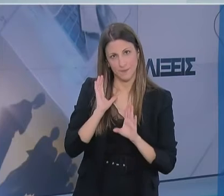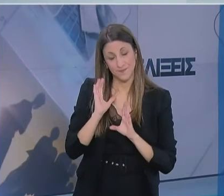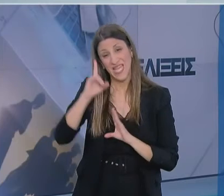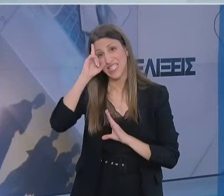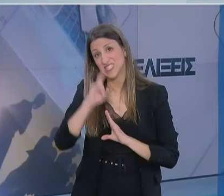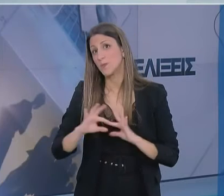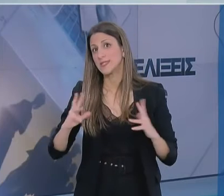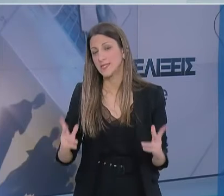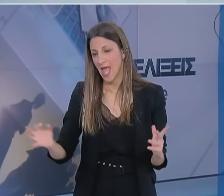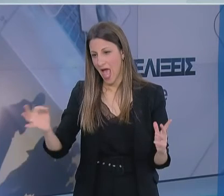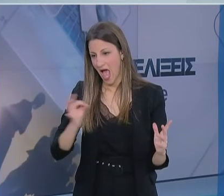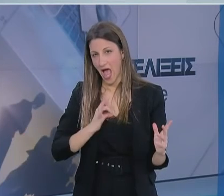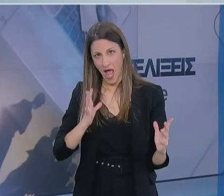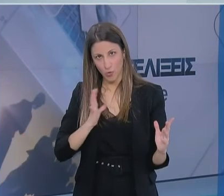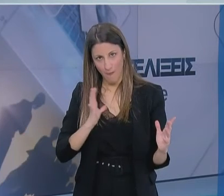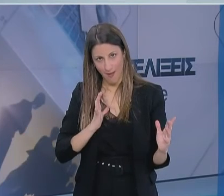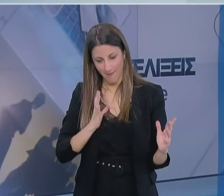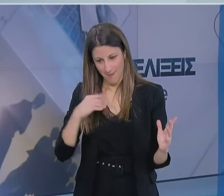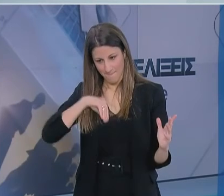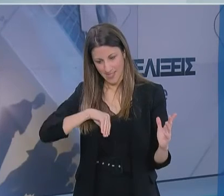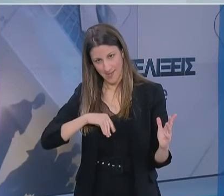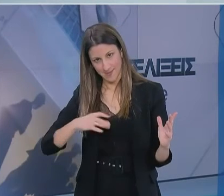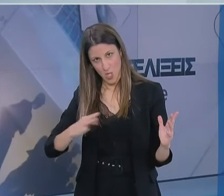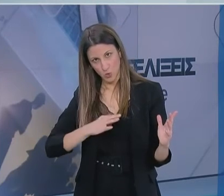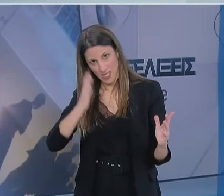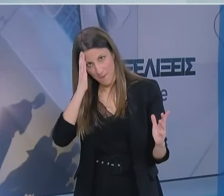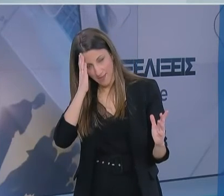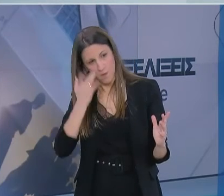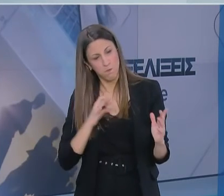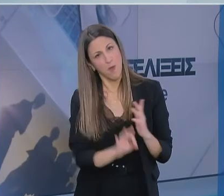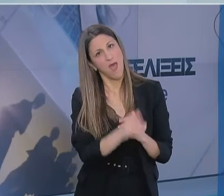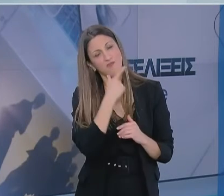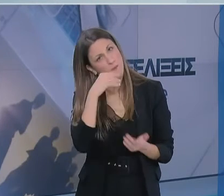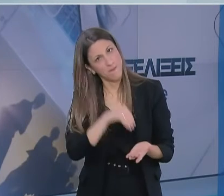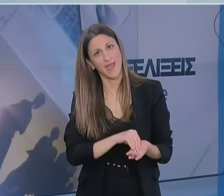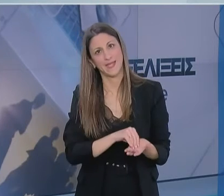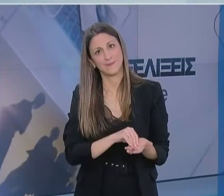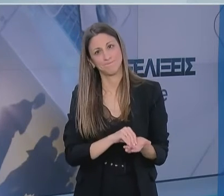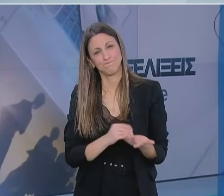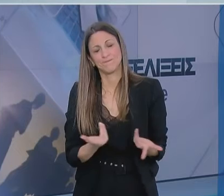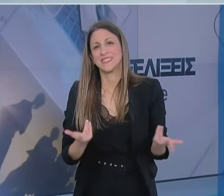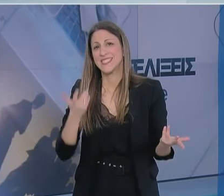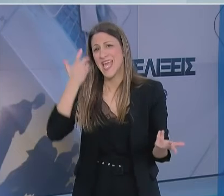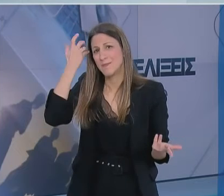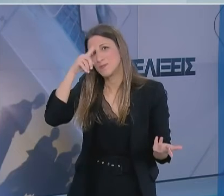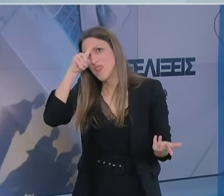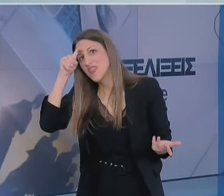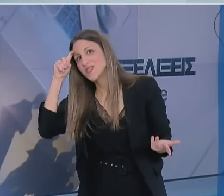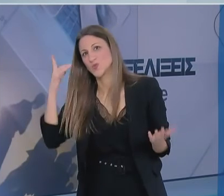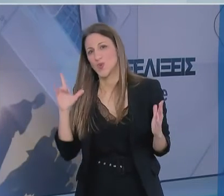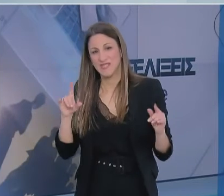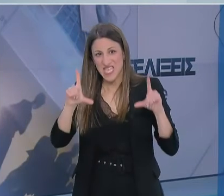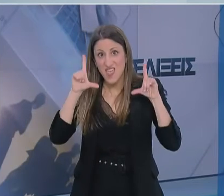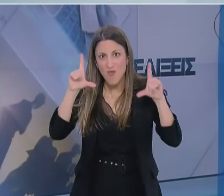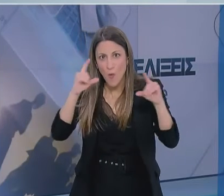ξέρουμε επίσης ότι ασυμπτωματικοί συμμετέχουν στη μετάδοση. Καταλαβαίνετε λοιπόν πόσο πολύπλοκη μπορεί να γίνει η εικόνα ξαφνικά επιστημονικά. Ο δημοσιογράφος βάζει